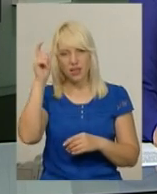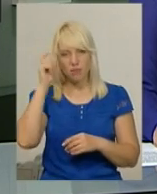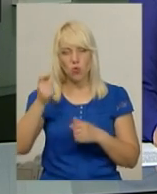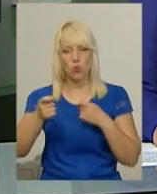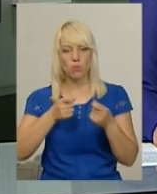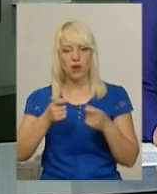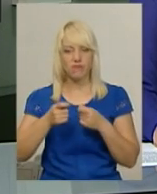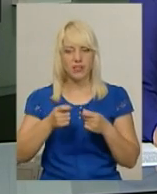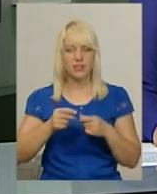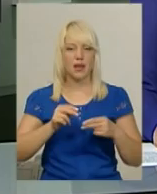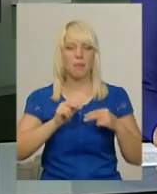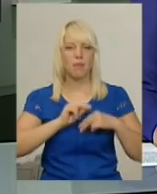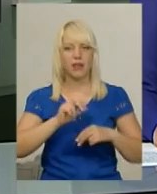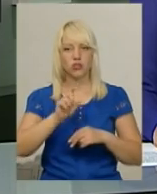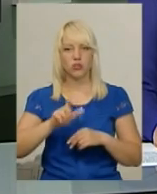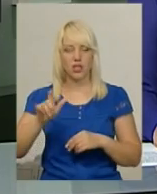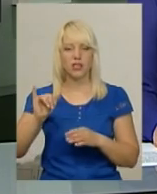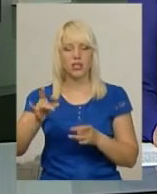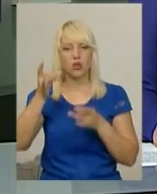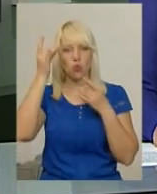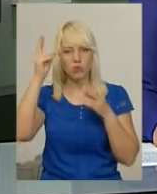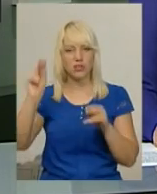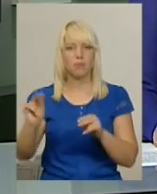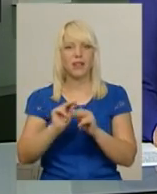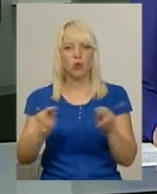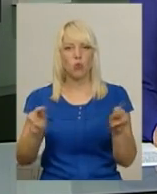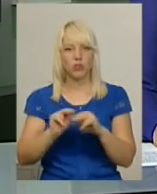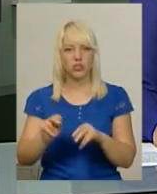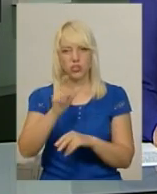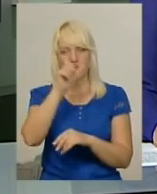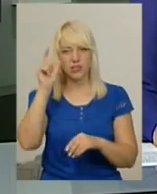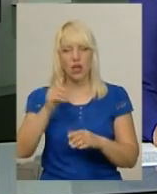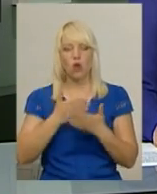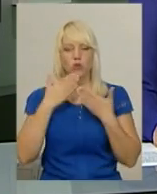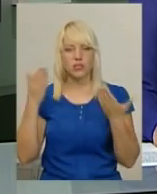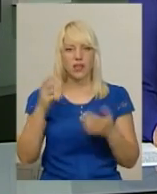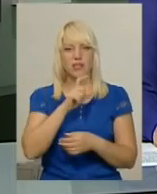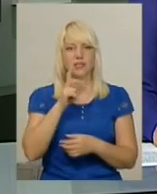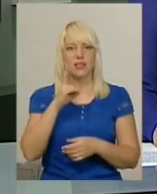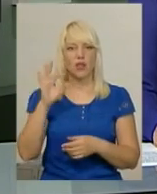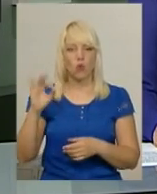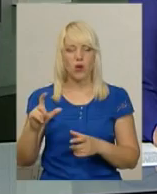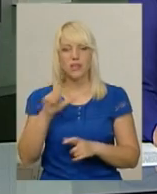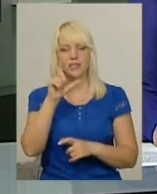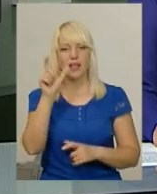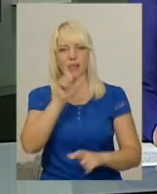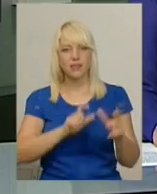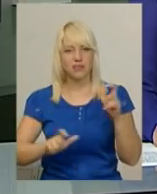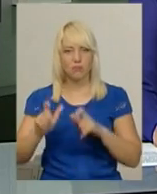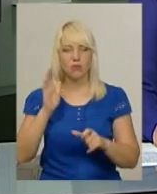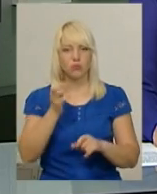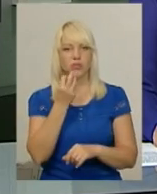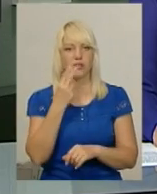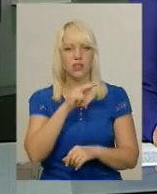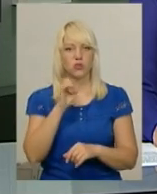Хмельницькій гуманітарно-педагогічній академії. Останнє ЗНО відбудеться 13 червня. З хімії у Хмельницькому абітурієнти